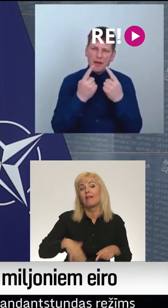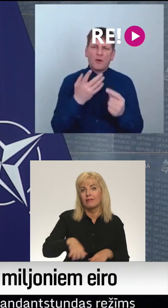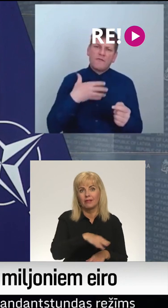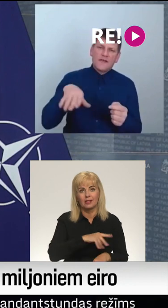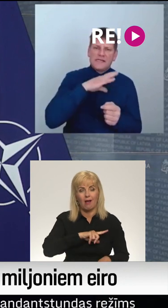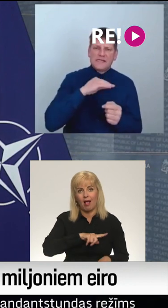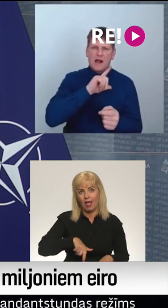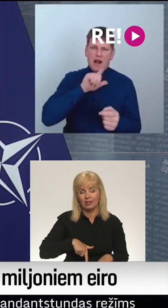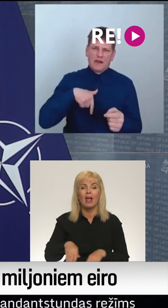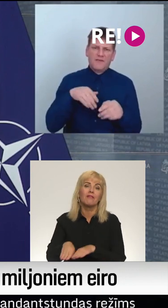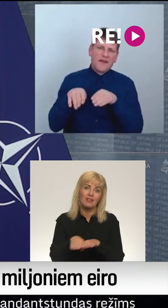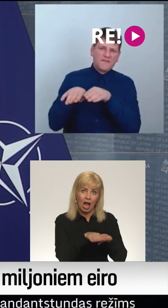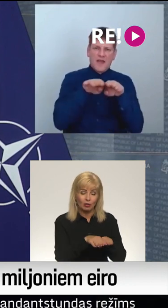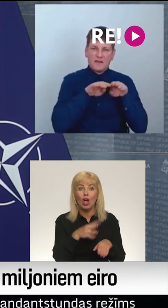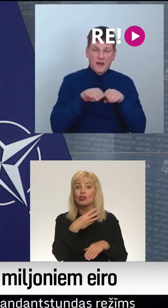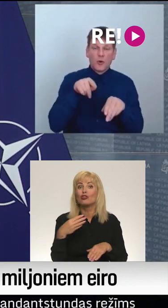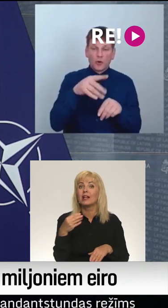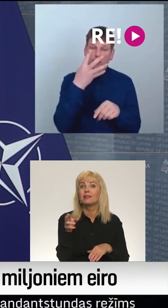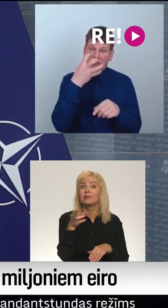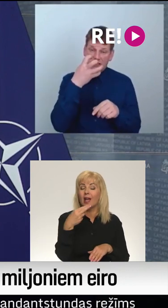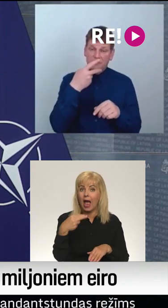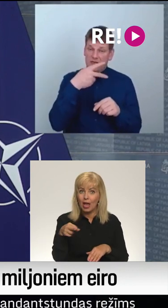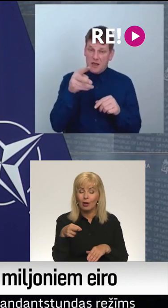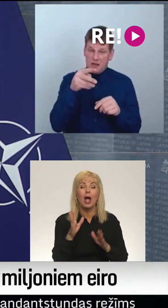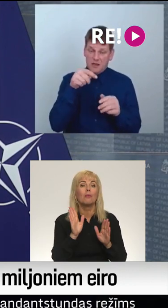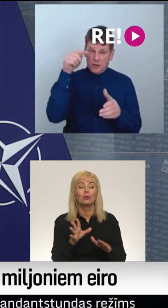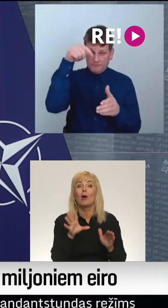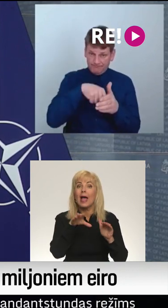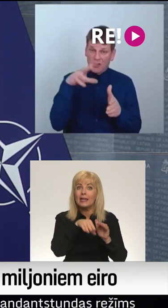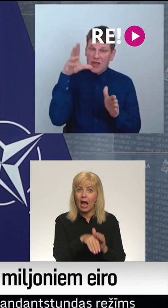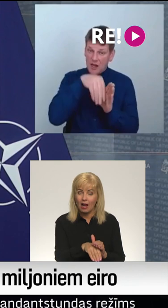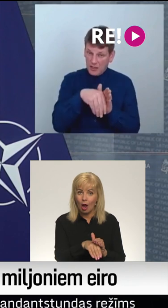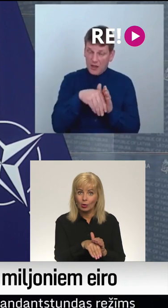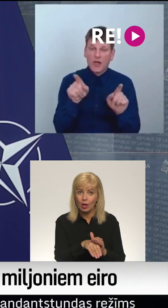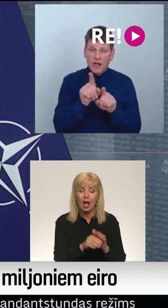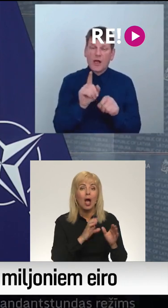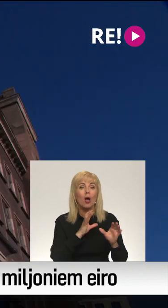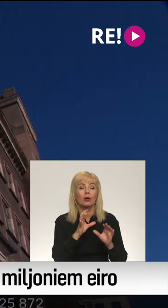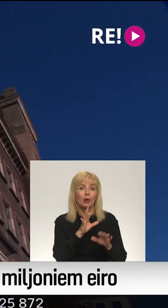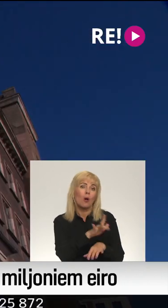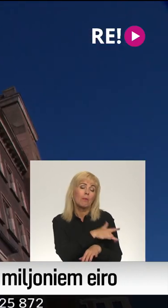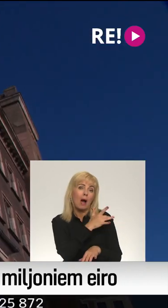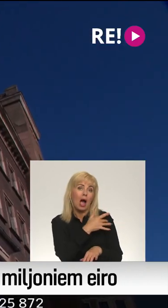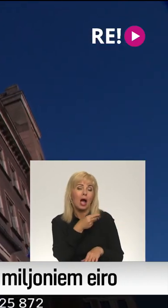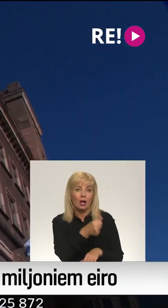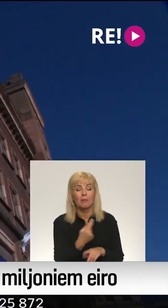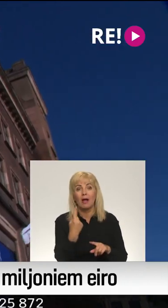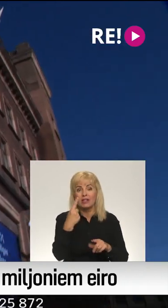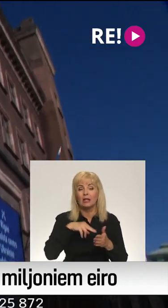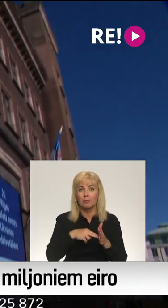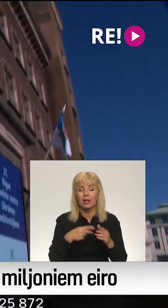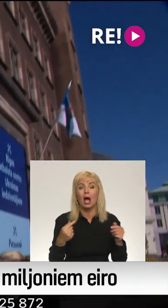Latvijā vienādi un šajos 400 eiro tiktu iekļaut arī komunālajiem maksājiem. Plāns parec vienreizējā